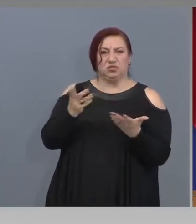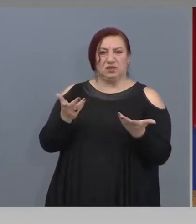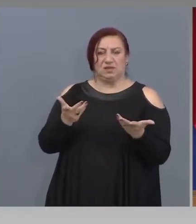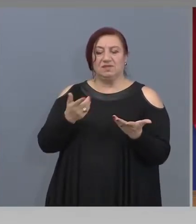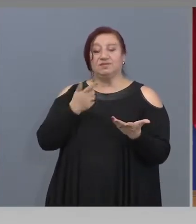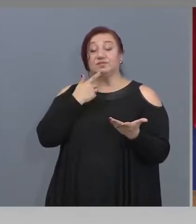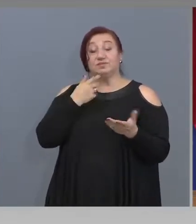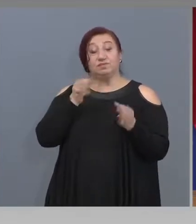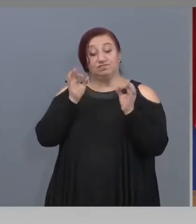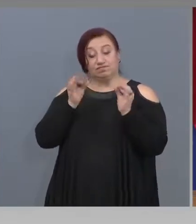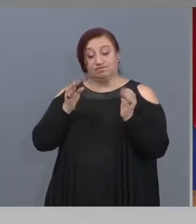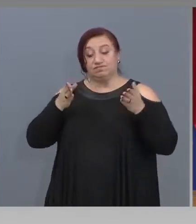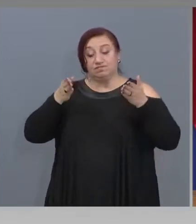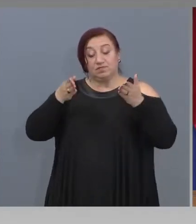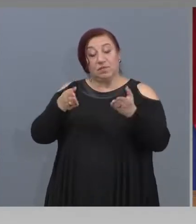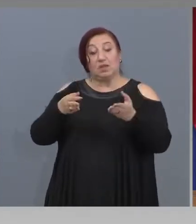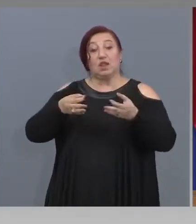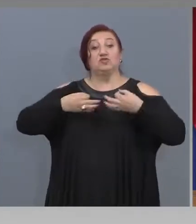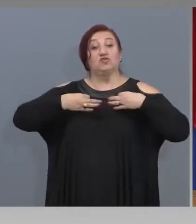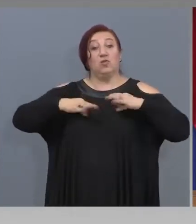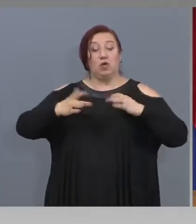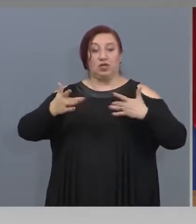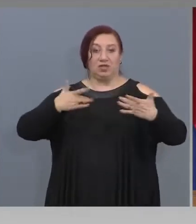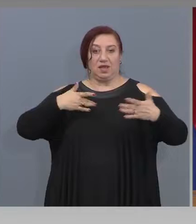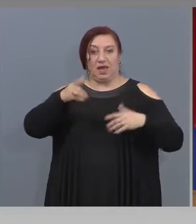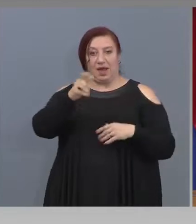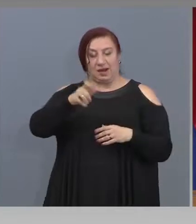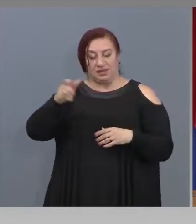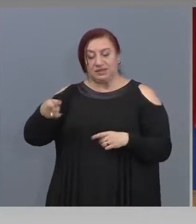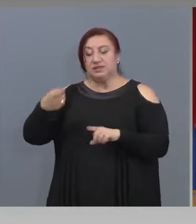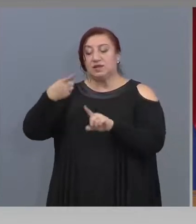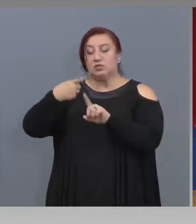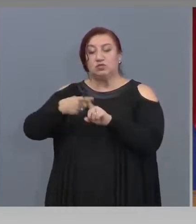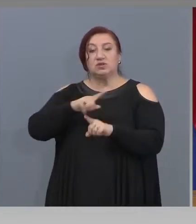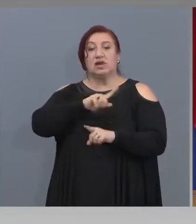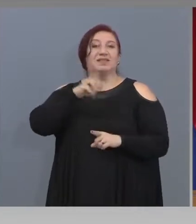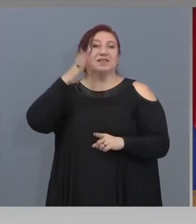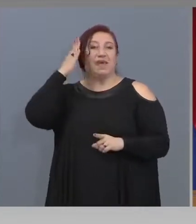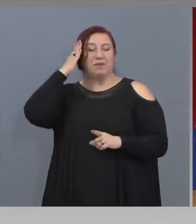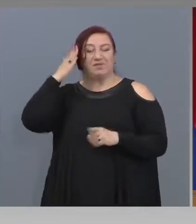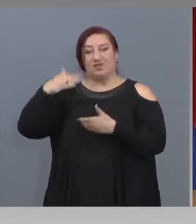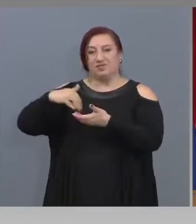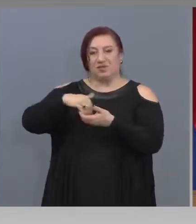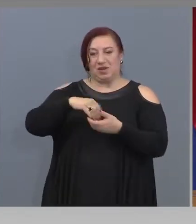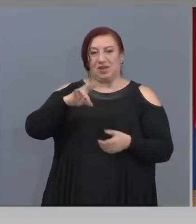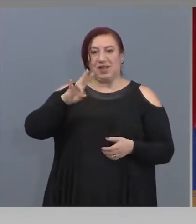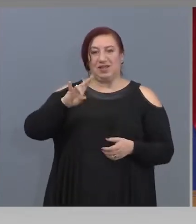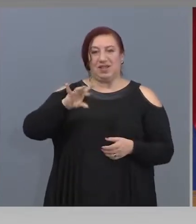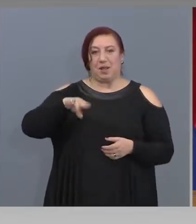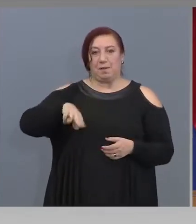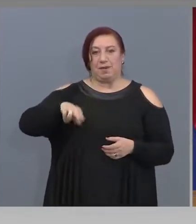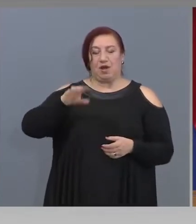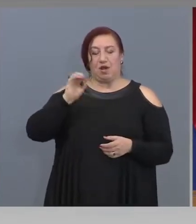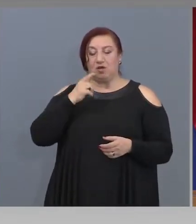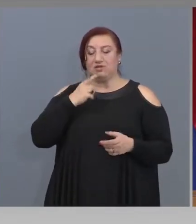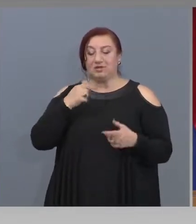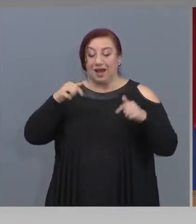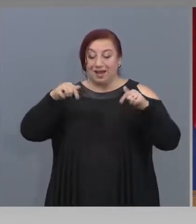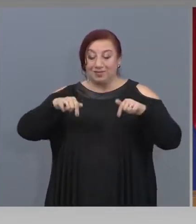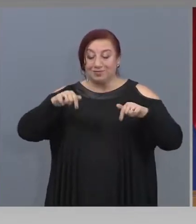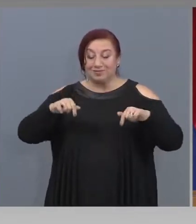свободни артисти, неправителствени организации имат право да кандидатстват за съвременни изкуства. Това е